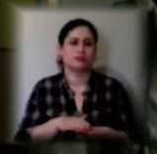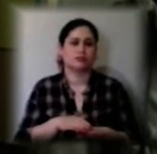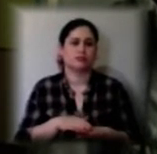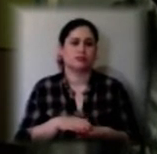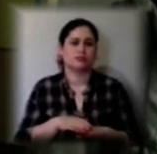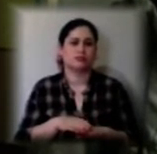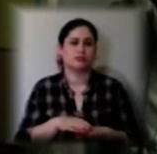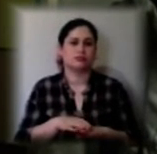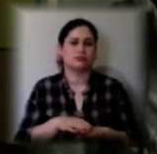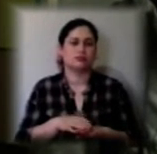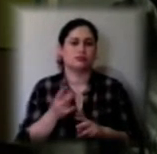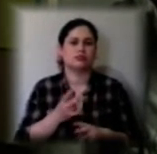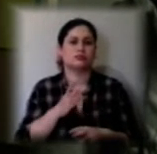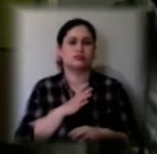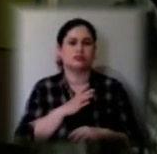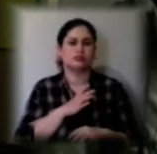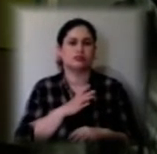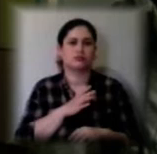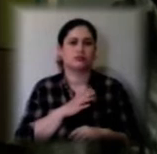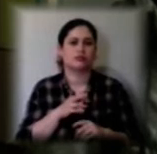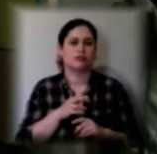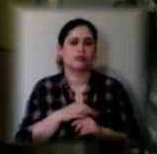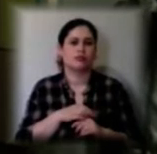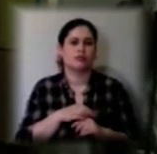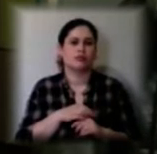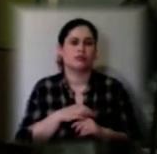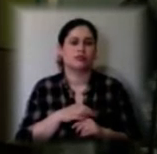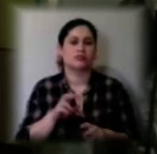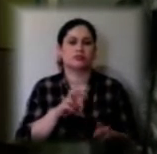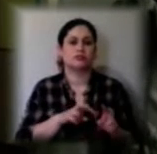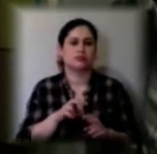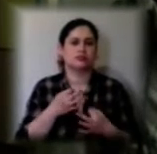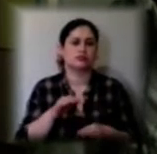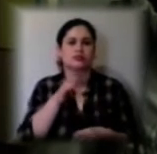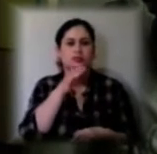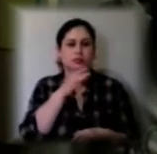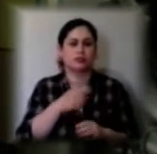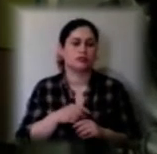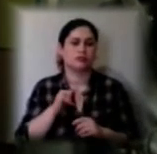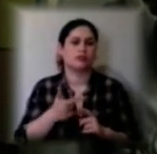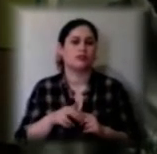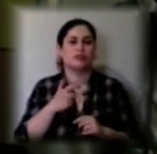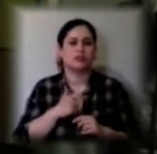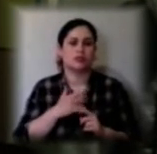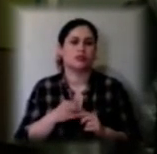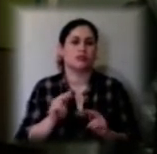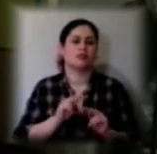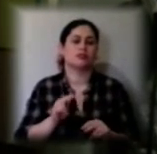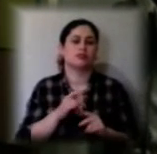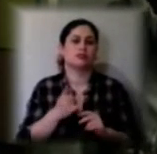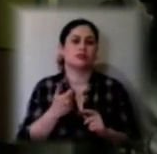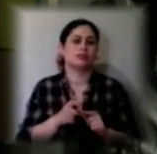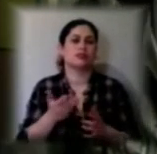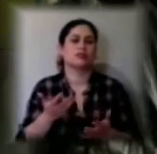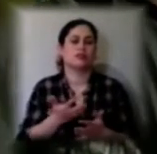Треба було шукати вільний час і для себе, і для викладача. І вже якось з